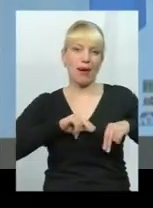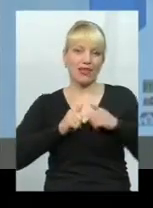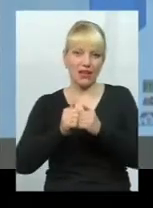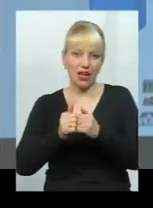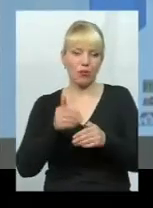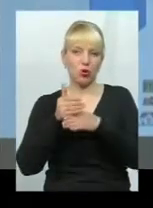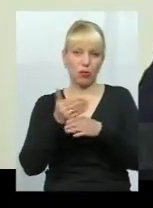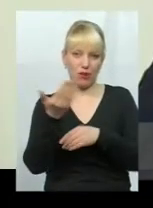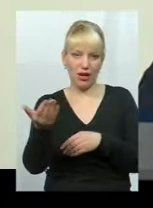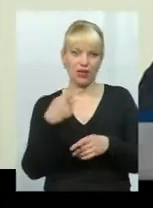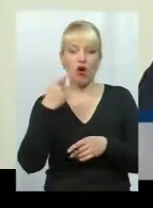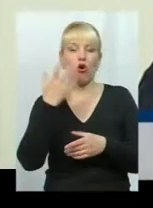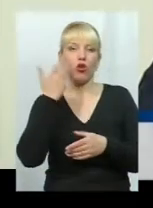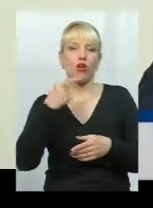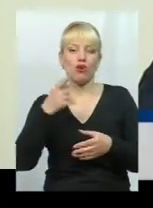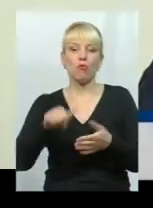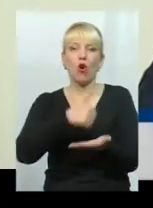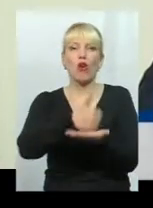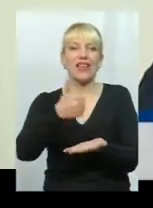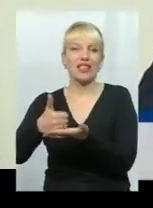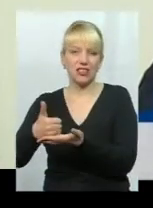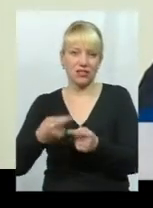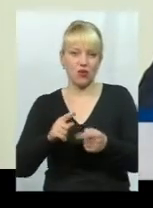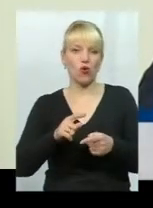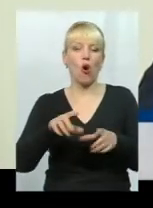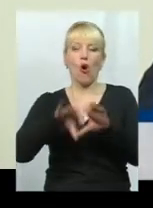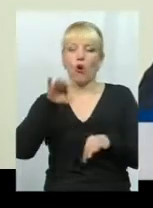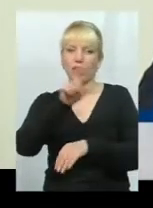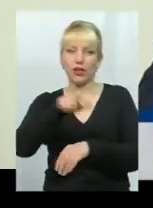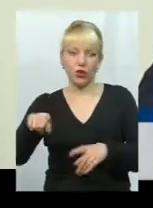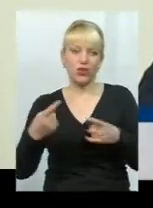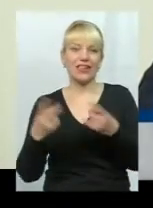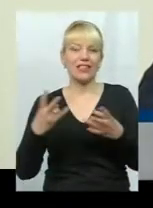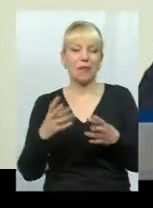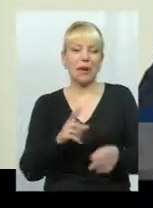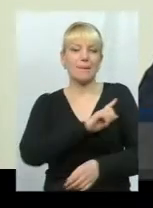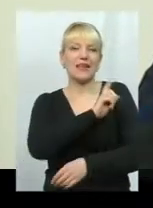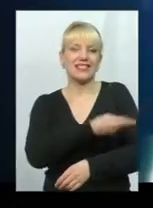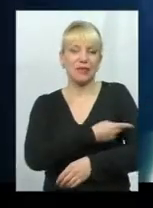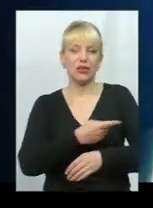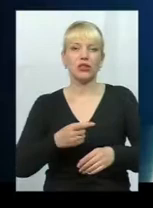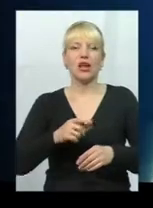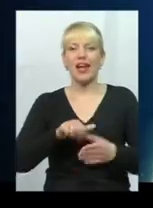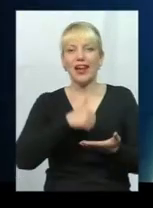ми кажемо про лідерство обраних людей, нам потрібно його підсилювати, лідера, саме фаховими людьми.